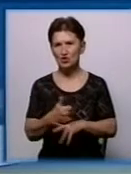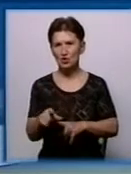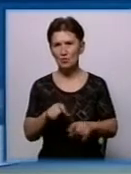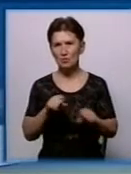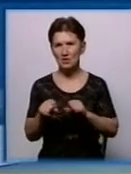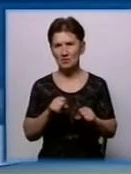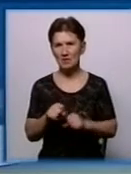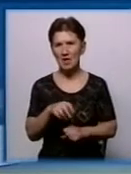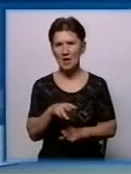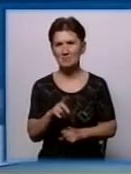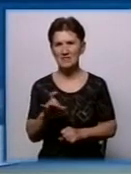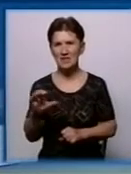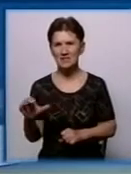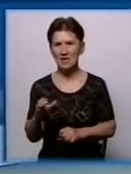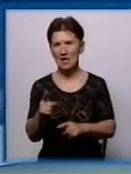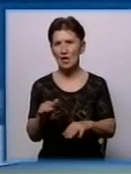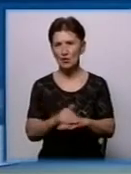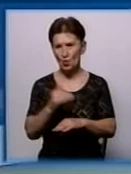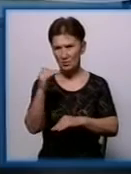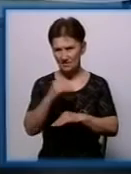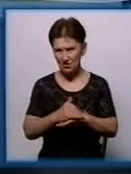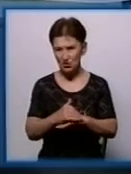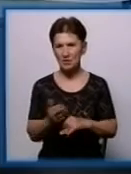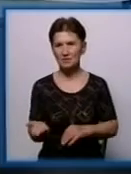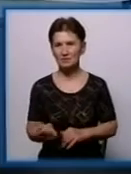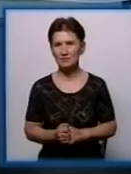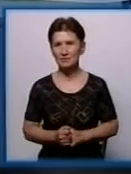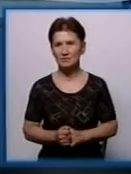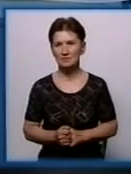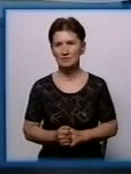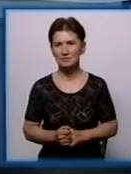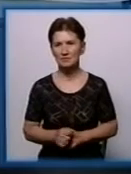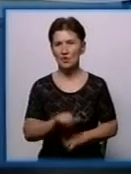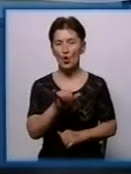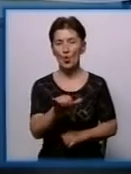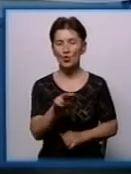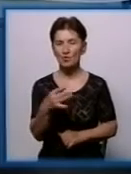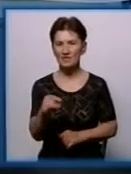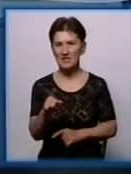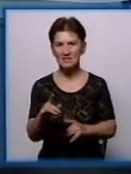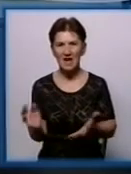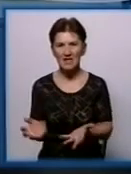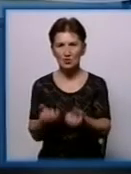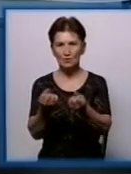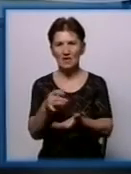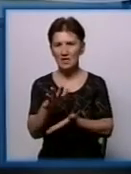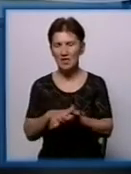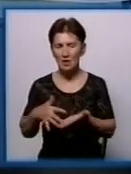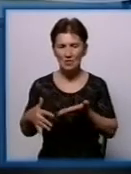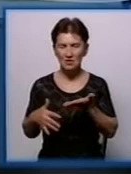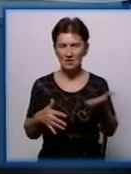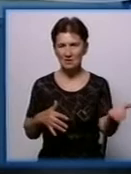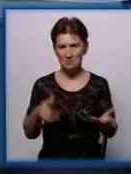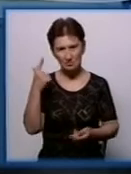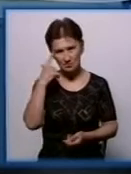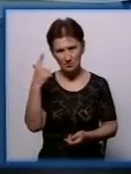ДСНС в Кіроварській області. Добрий вечір, пане Віталієте. У Кропивницькому рятувальники подали позов, зокрема повідомляють